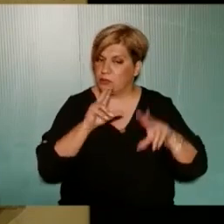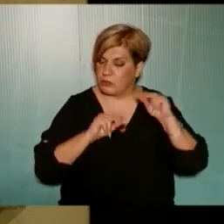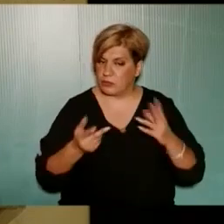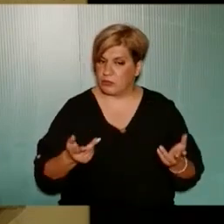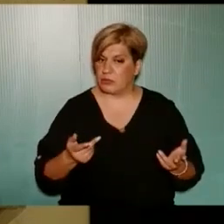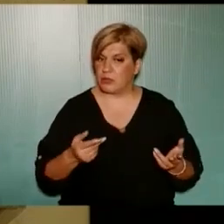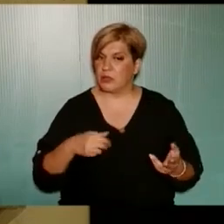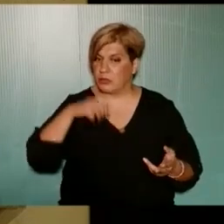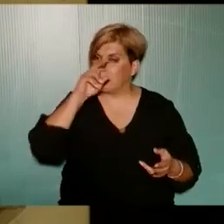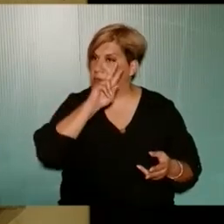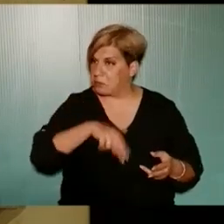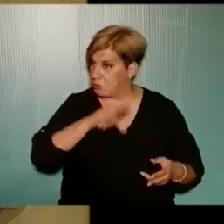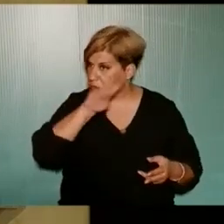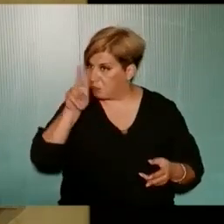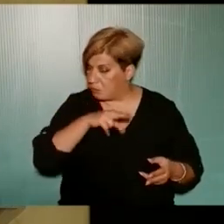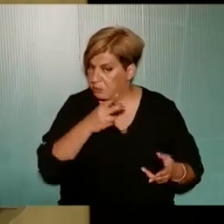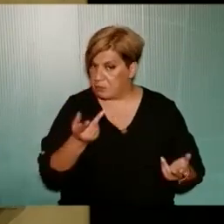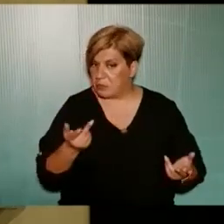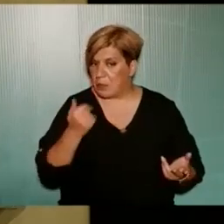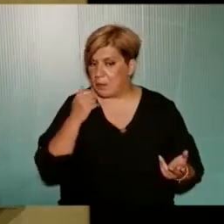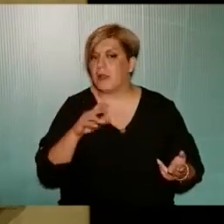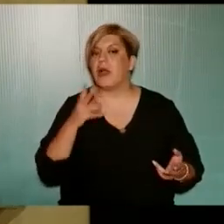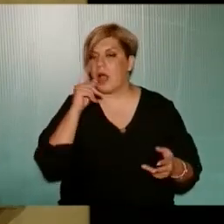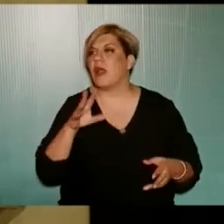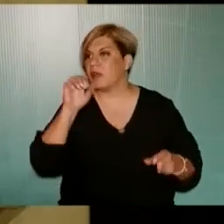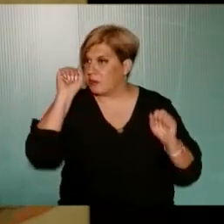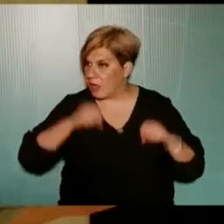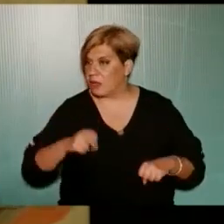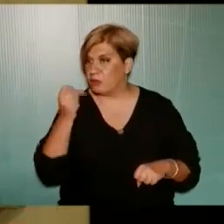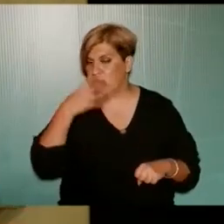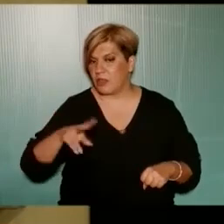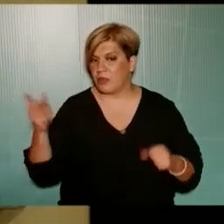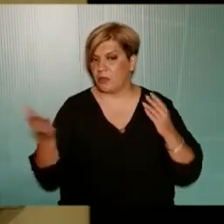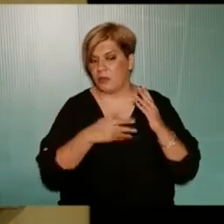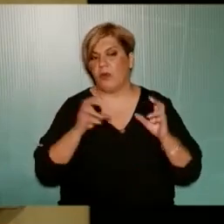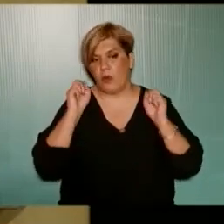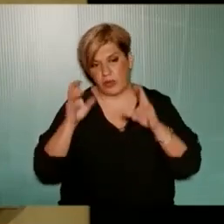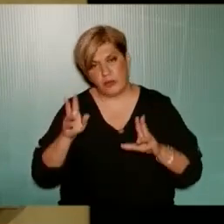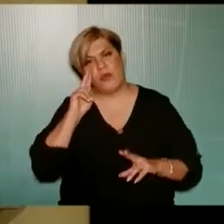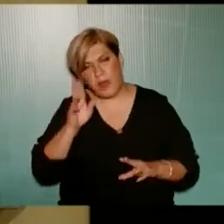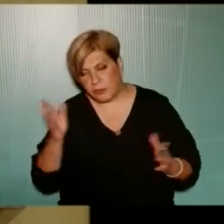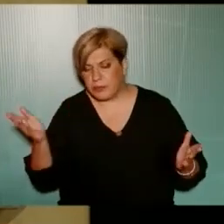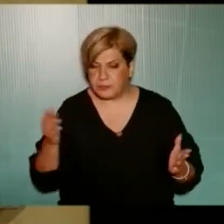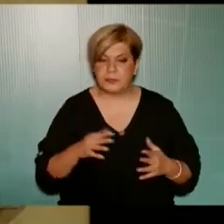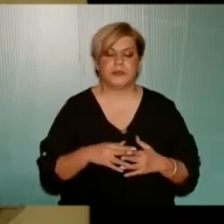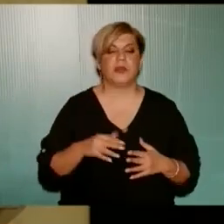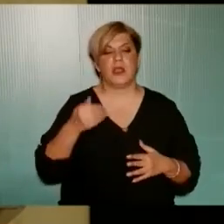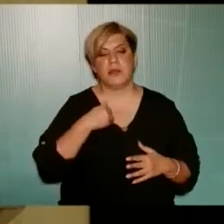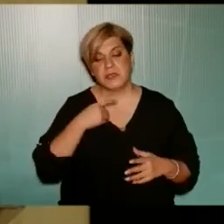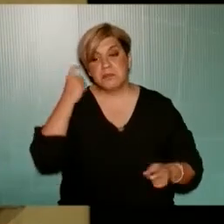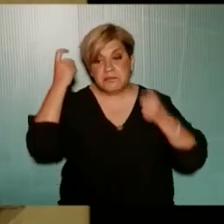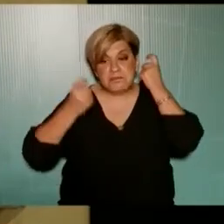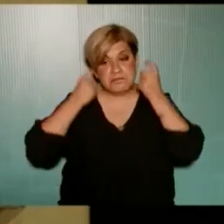Δηλαδή θα το καταψηφίστε Αλλιώς ψηφίζουμε ότι θα κοπούν 29 δέντρα Οκ, το βλέπουμε Πάντως εμείς μας